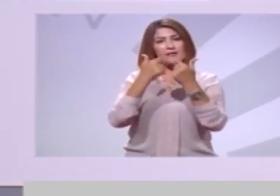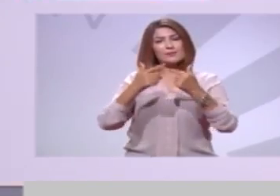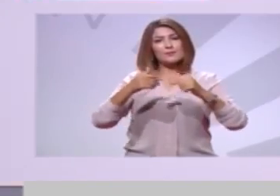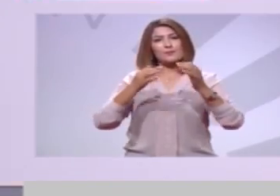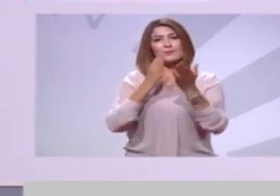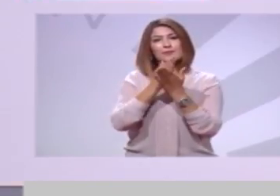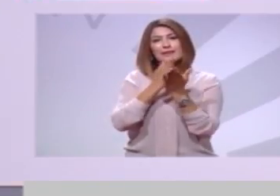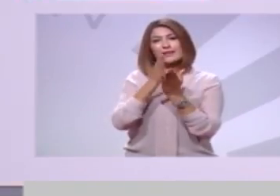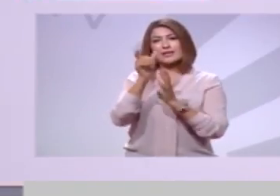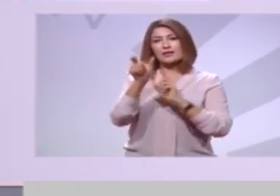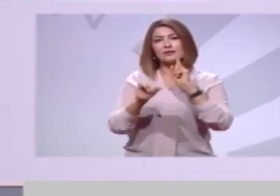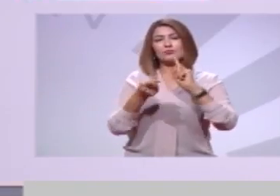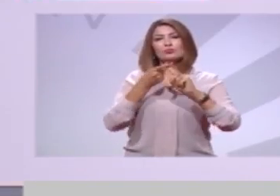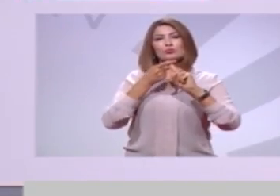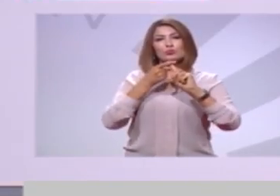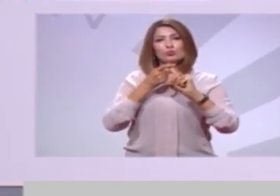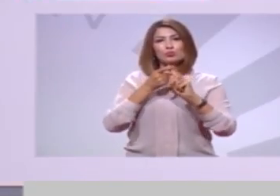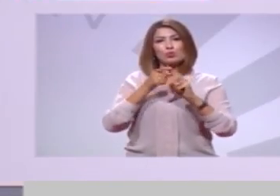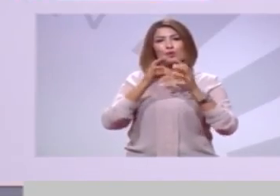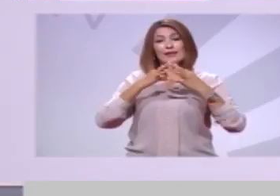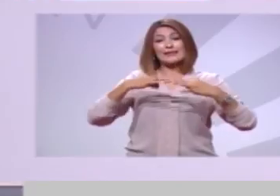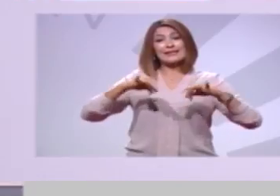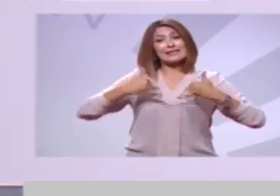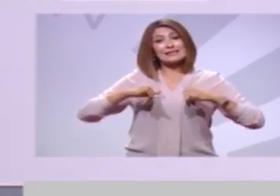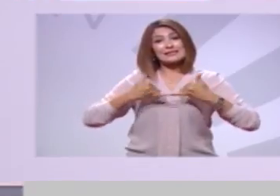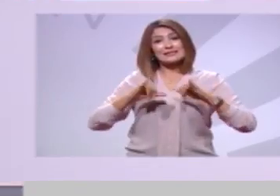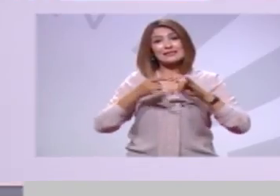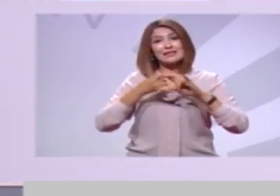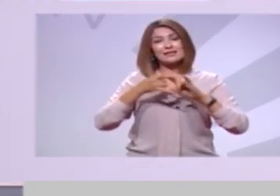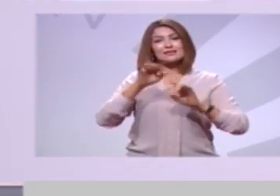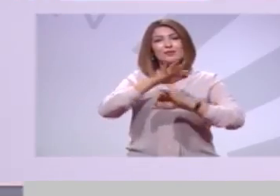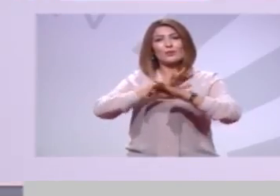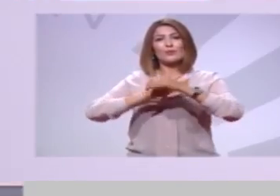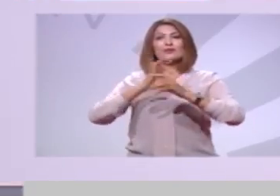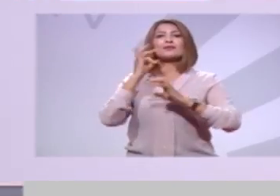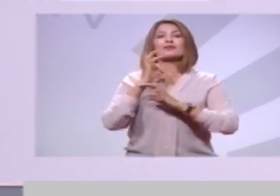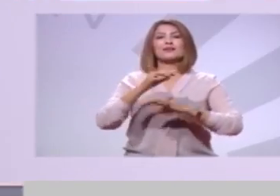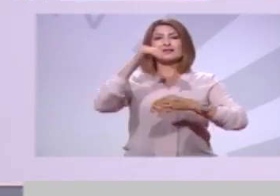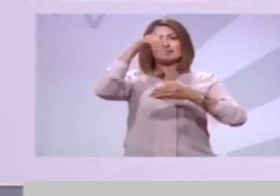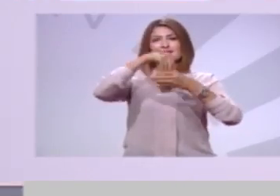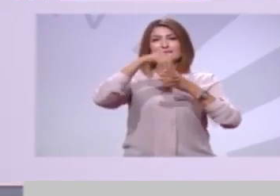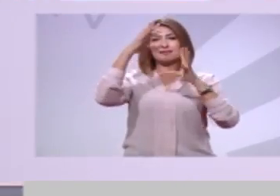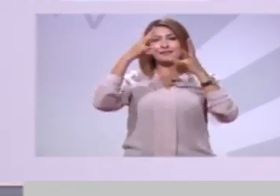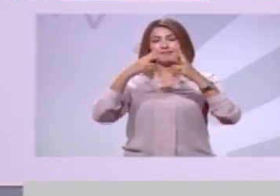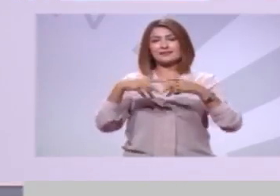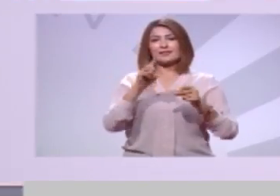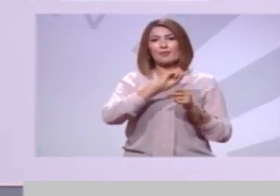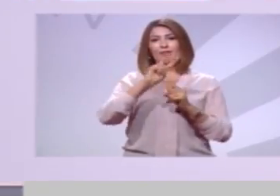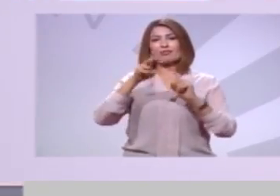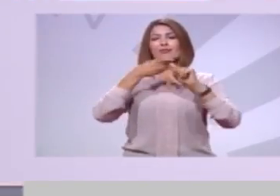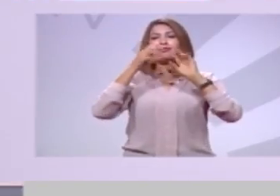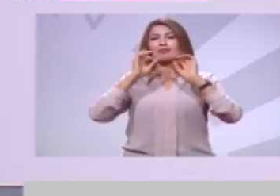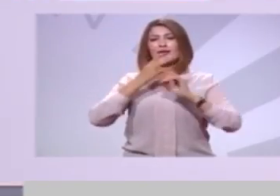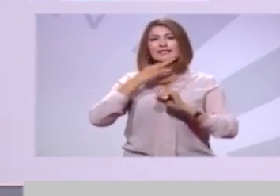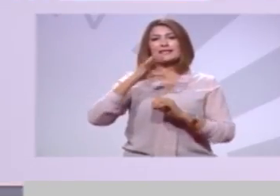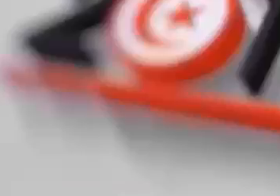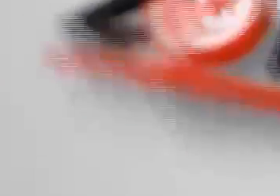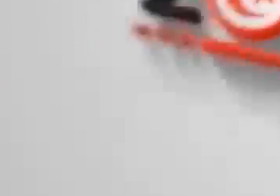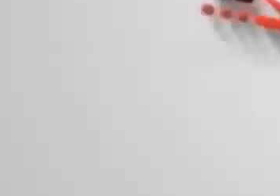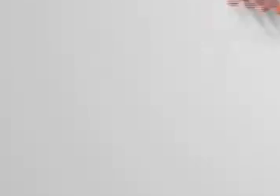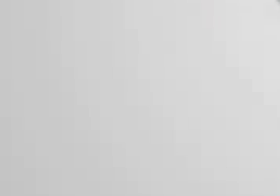بالإضافة لأحداث منتزهات لترفيه المواطنين انتخبوا القائمة عدد أثناش في نابل أثنين